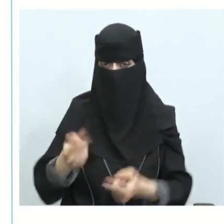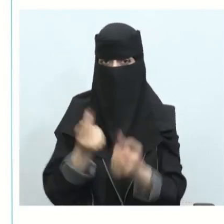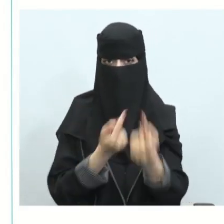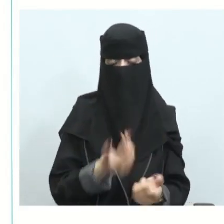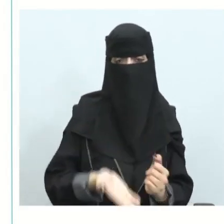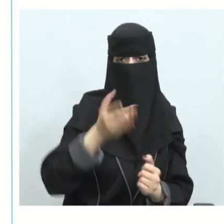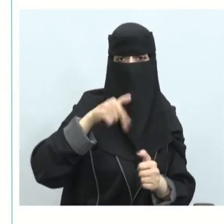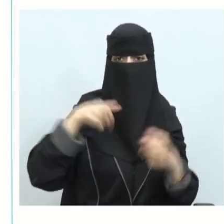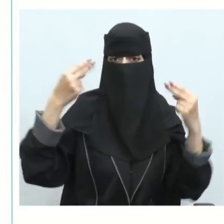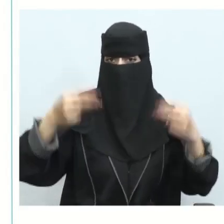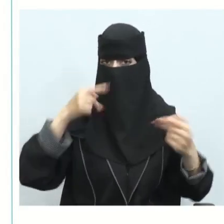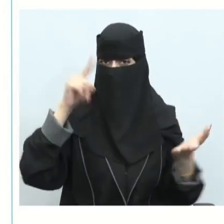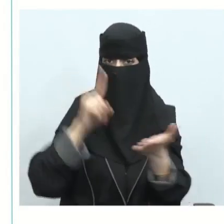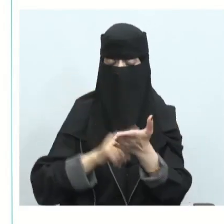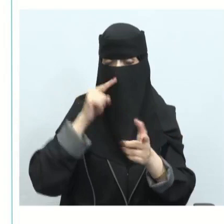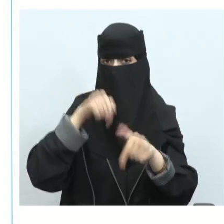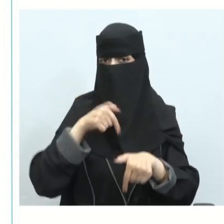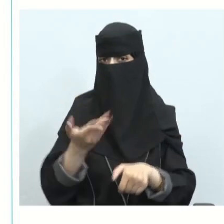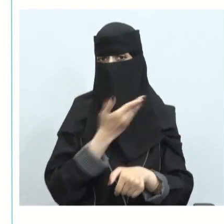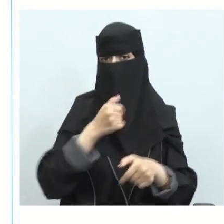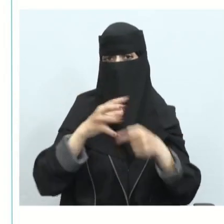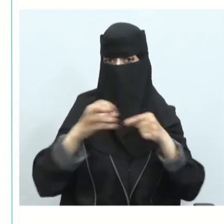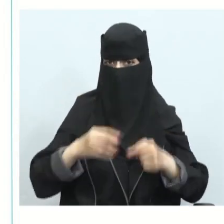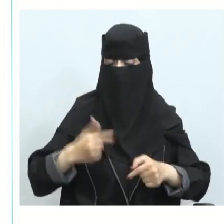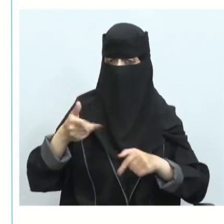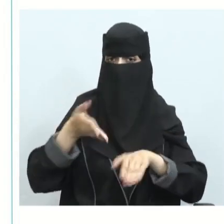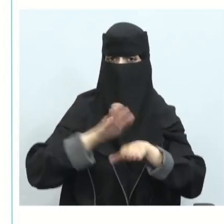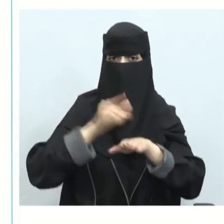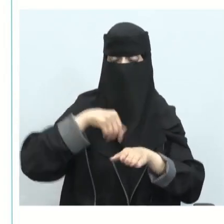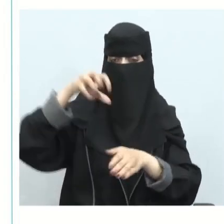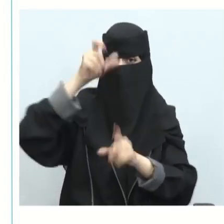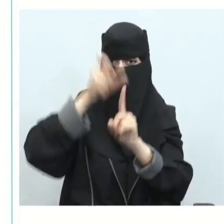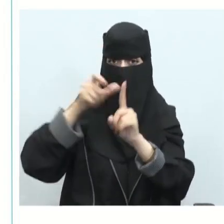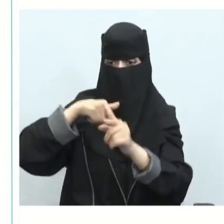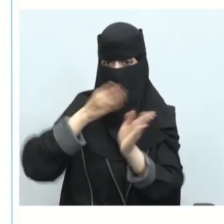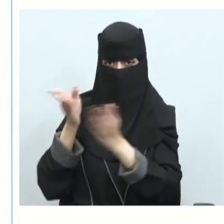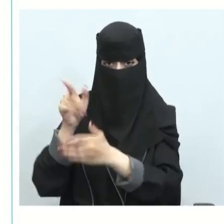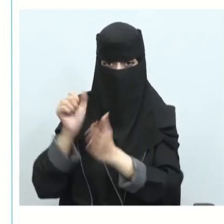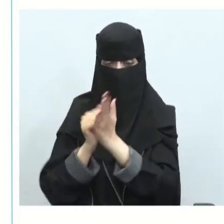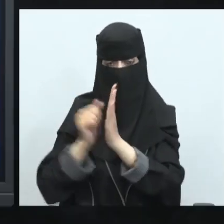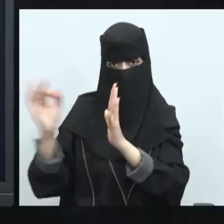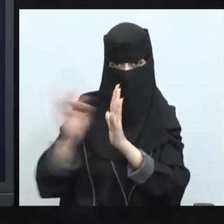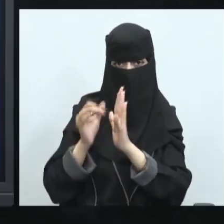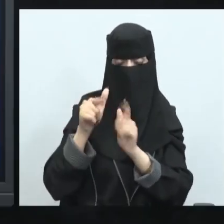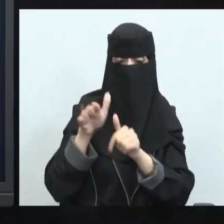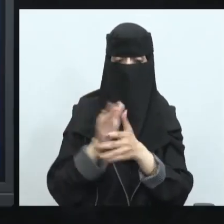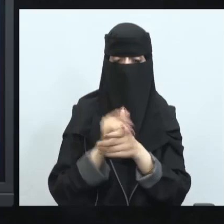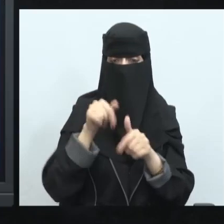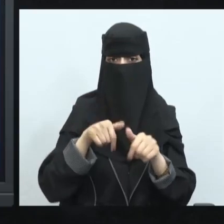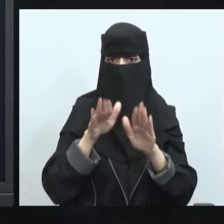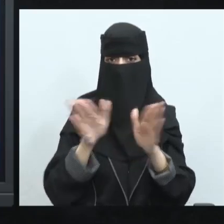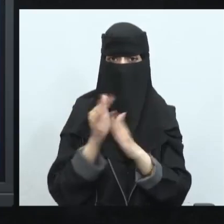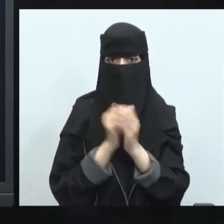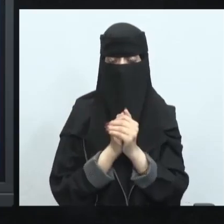الفعالية لابد أن لا يكون لك أثار سلبية على السكان المحلي فمثلا نظرنا مثلا حينما ننظم